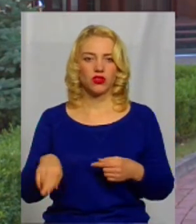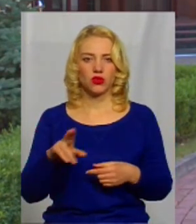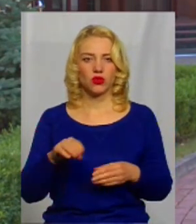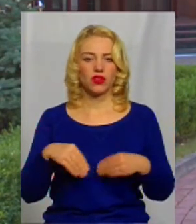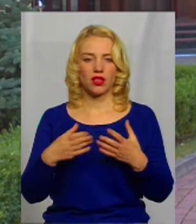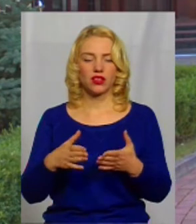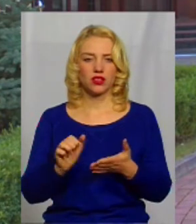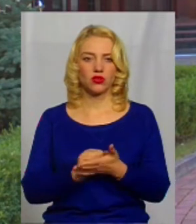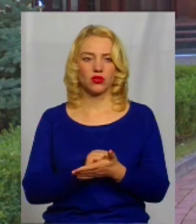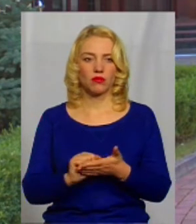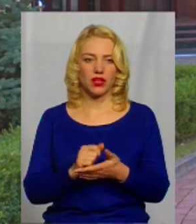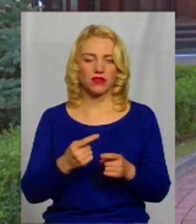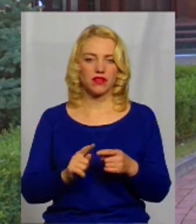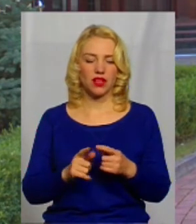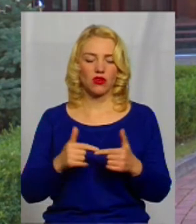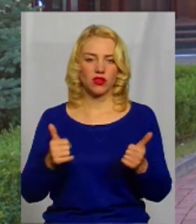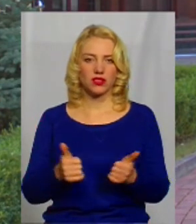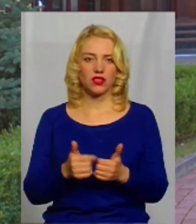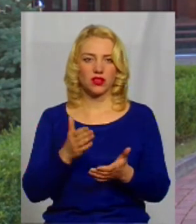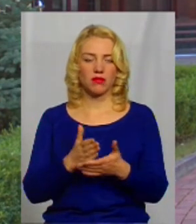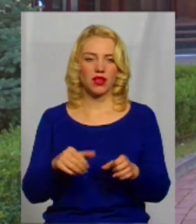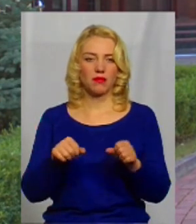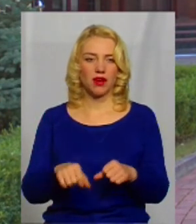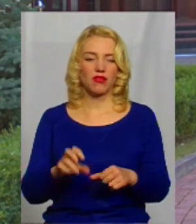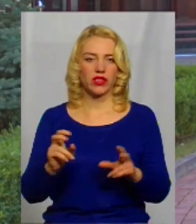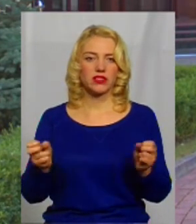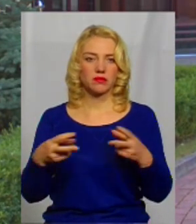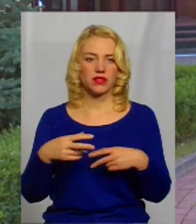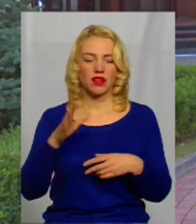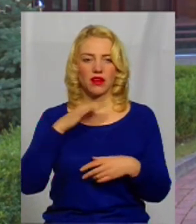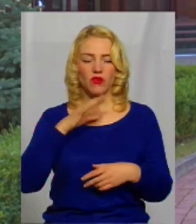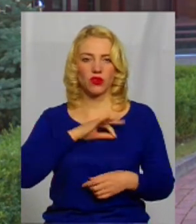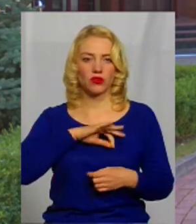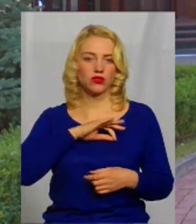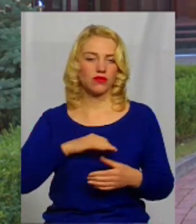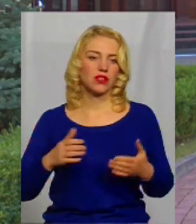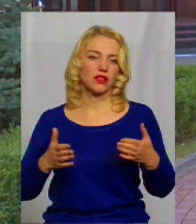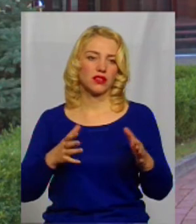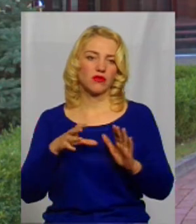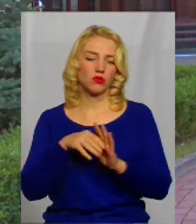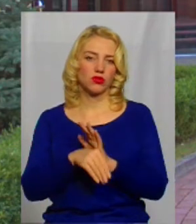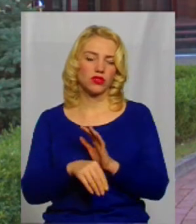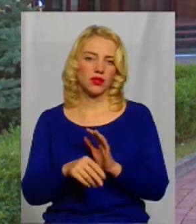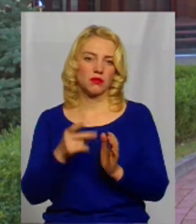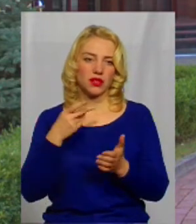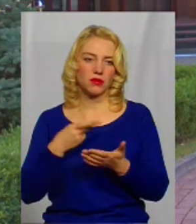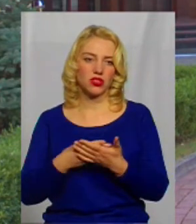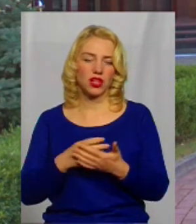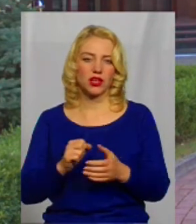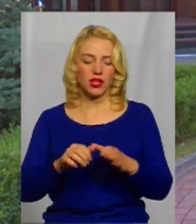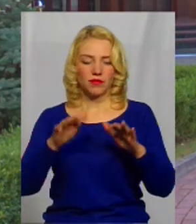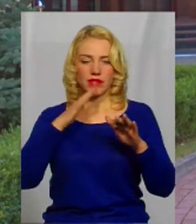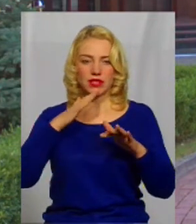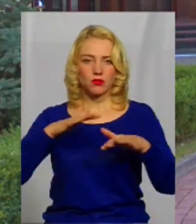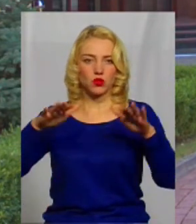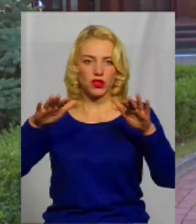документів ця організація має право на спеціальне водокористування, яке в тому числі передбачає і спуск води у